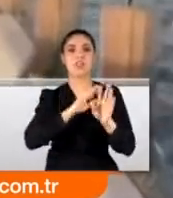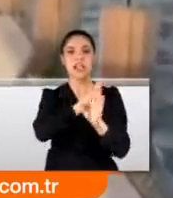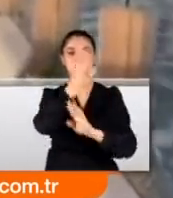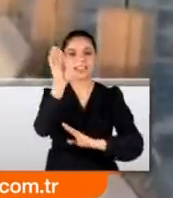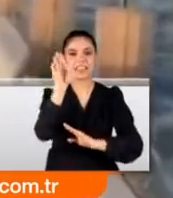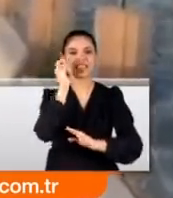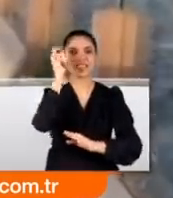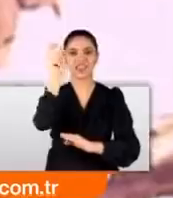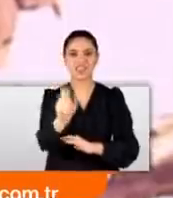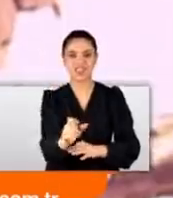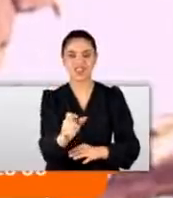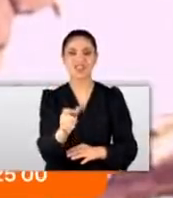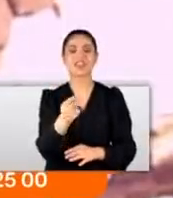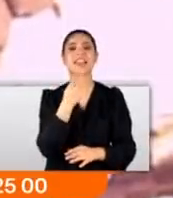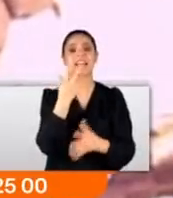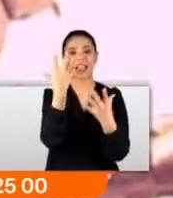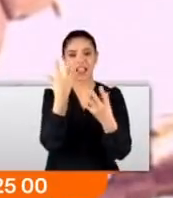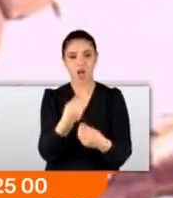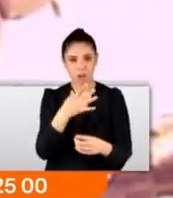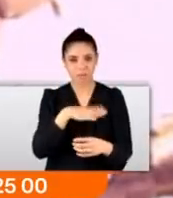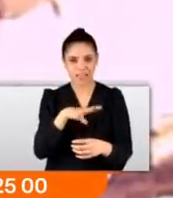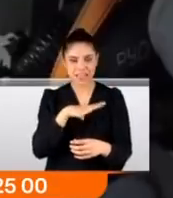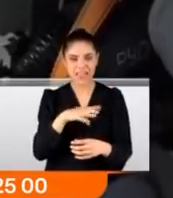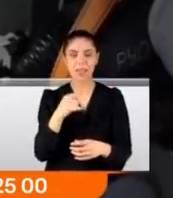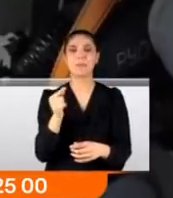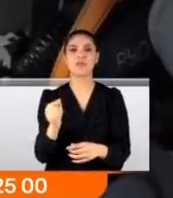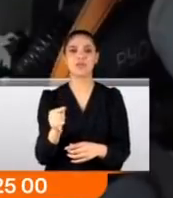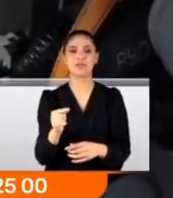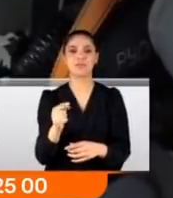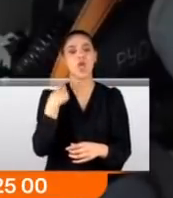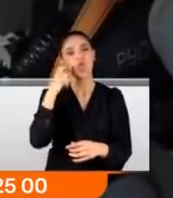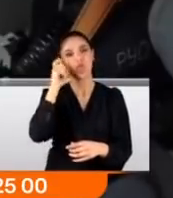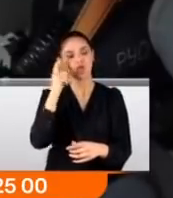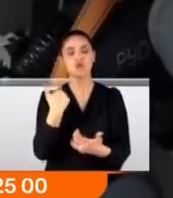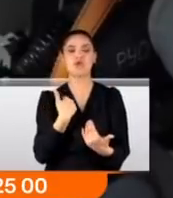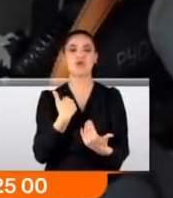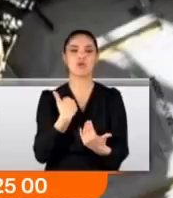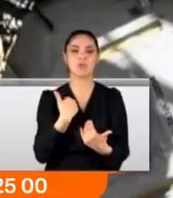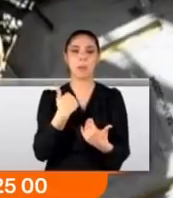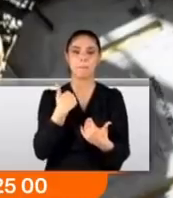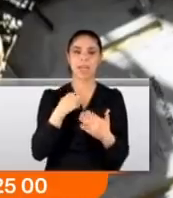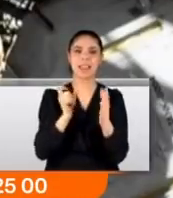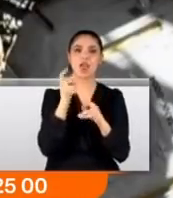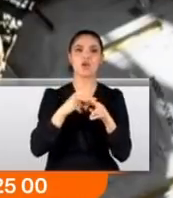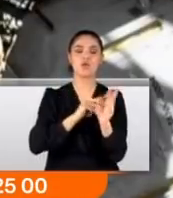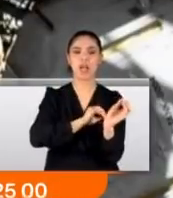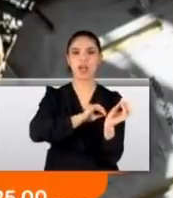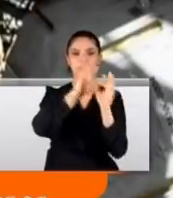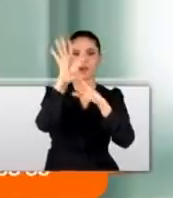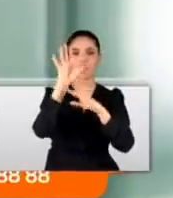kişinin bayan olmasını istemiş. Düşündüm, taşındım. Beni uzaya gönderen